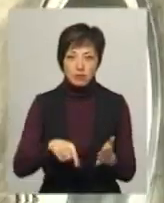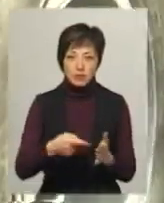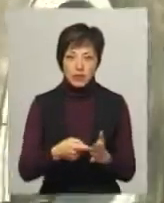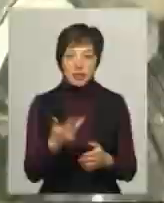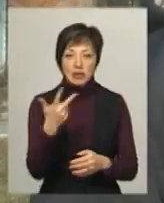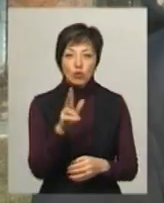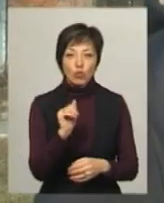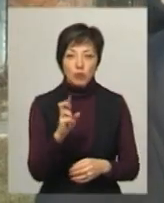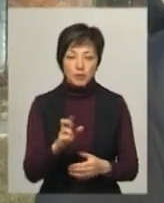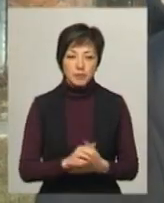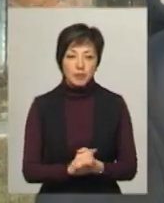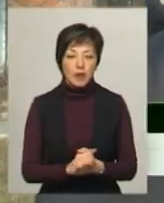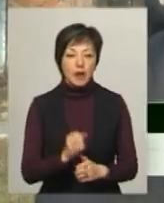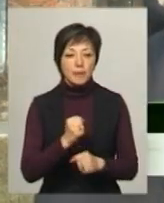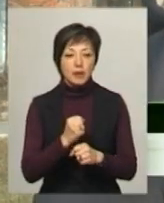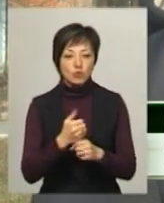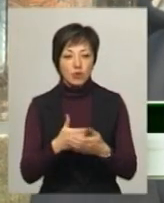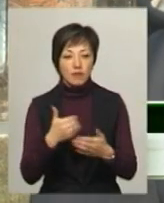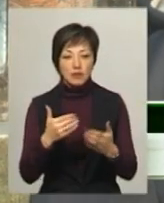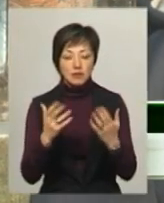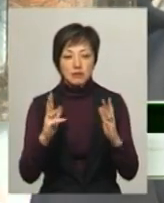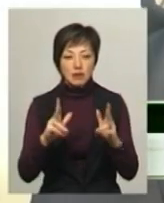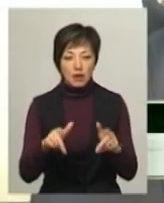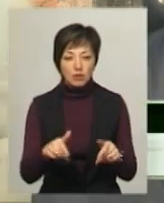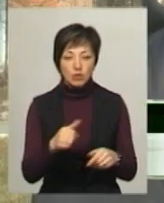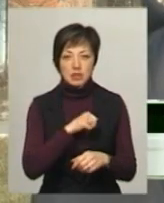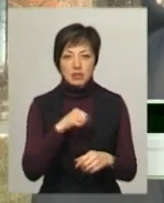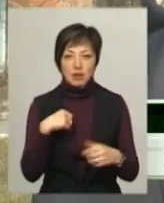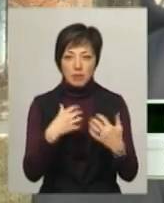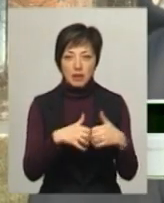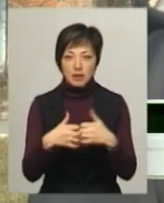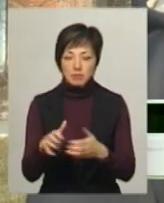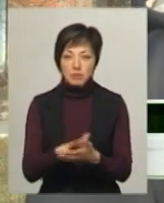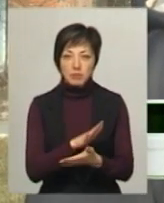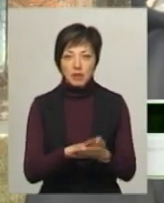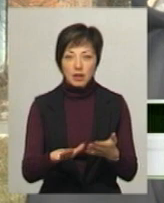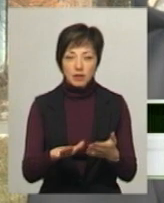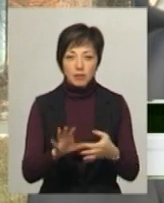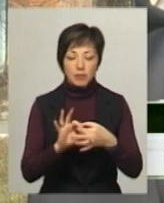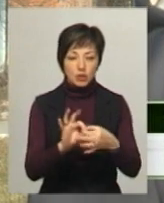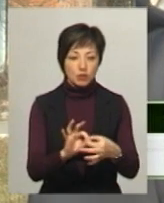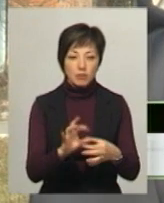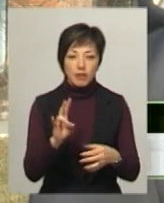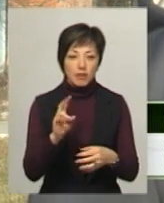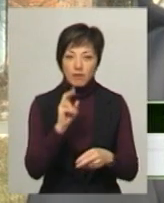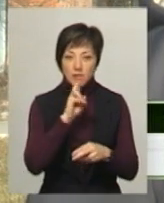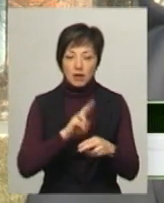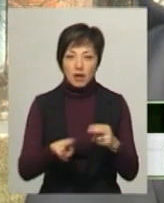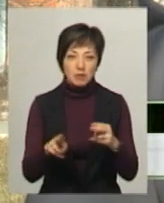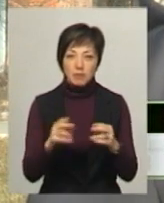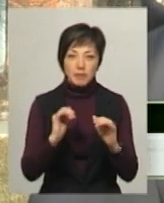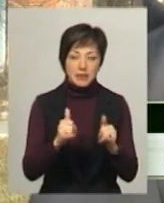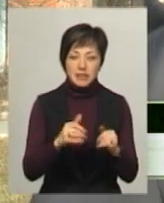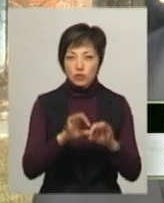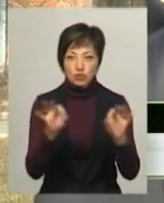– три куби. Він працює від трактора, тобто сам механізм, сам пілементальний причіп не втратить ні деспаву, ні